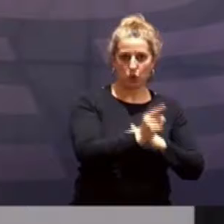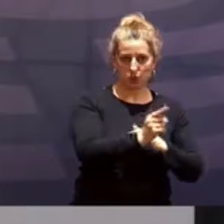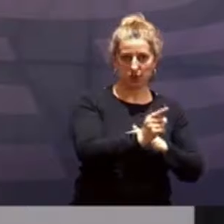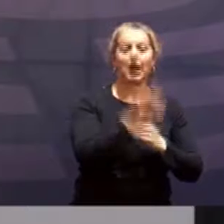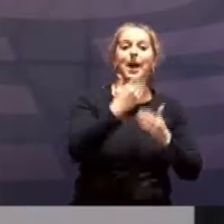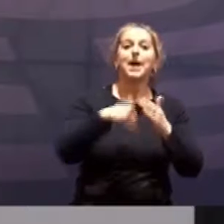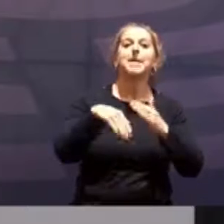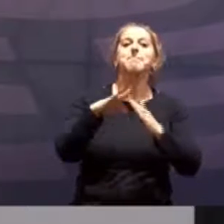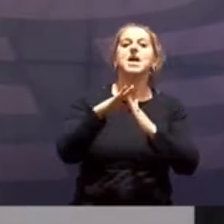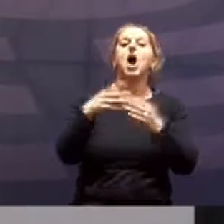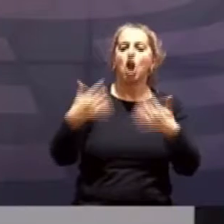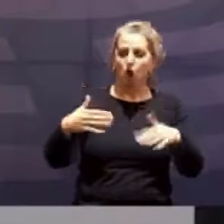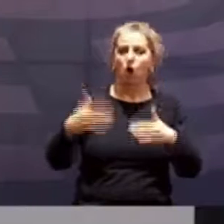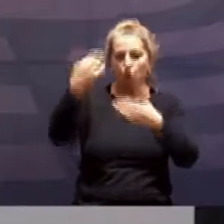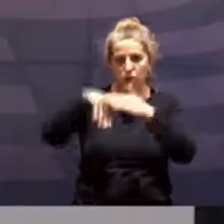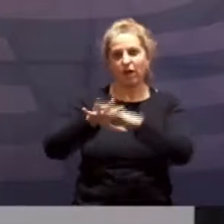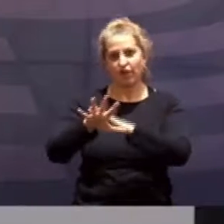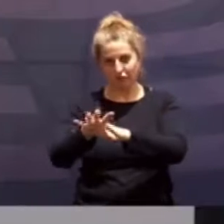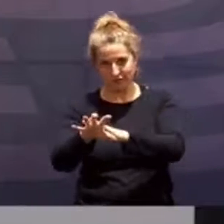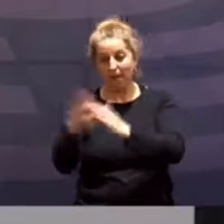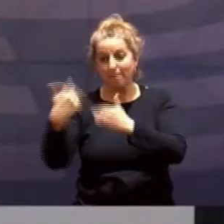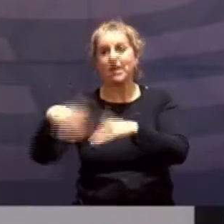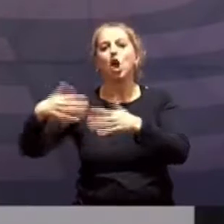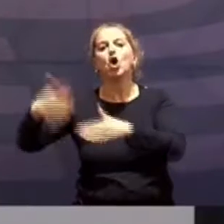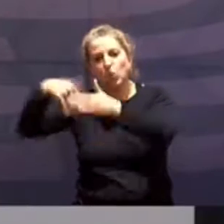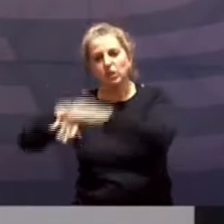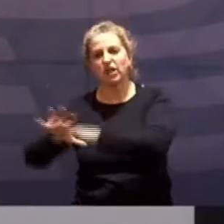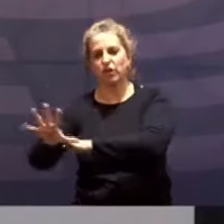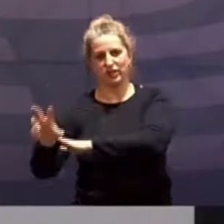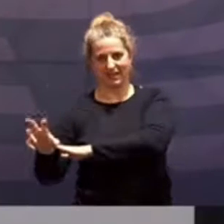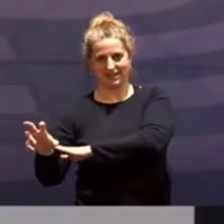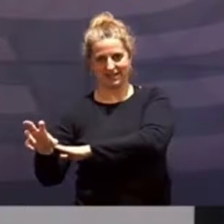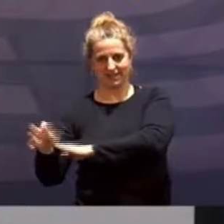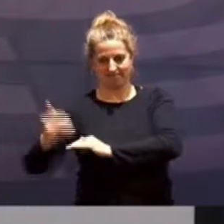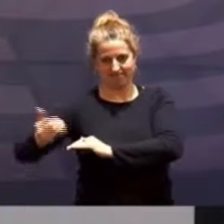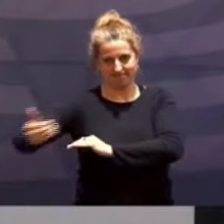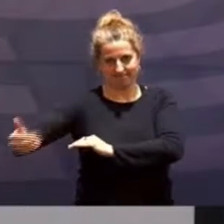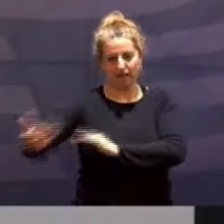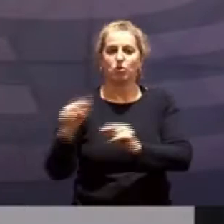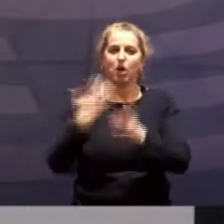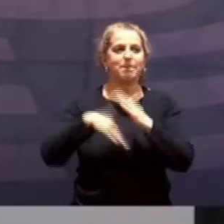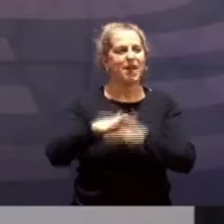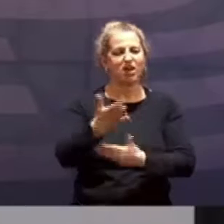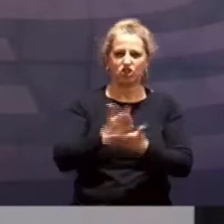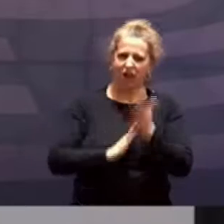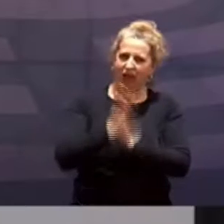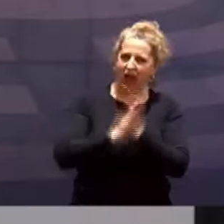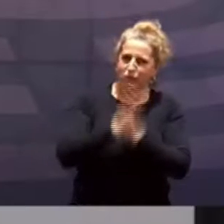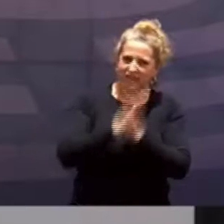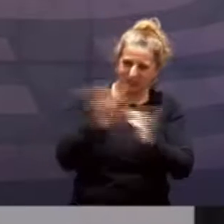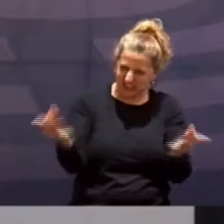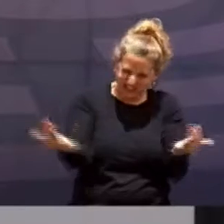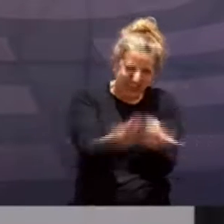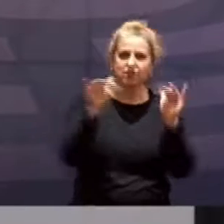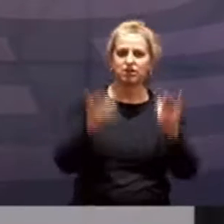weitere Lockerungen unter 50 vorsieht, weitere Lockerungen unter 35 vorsieht und damit stärkere Anreize bietet für eine